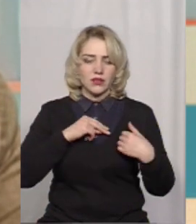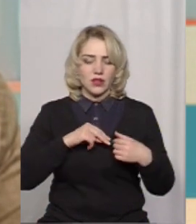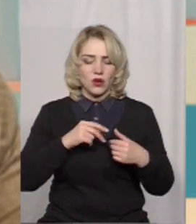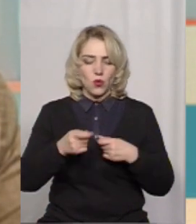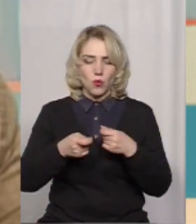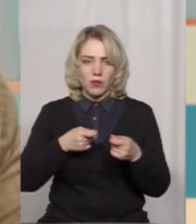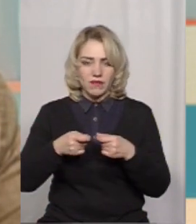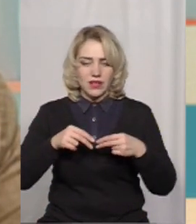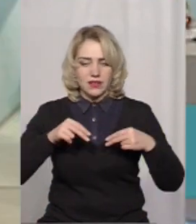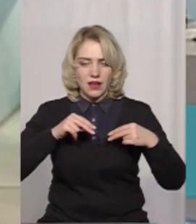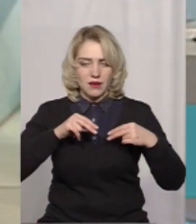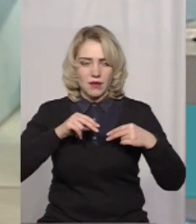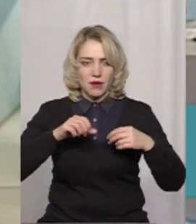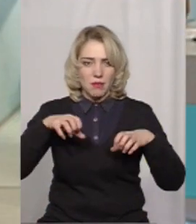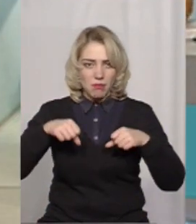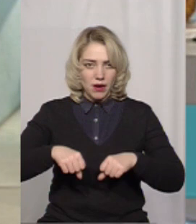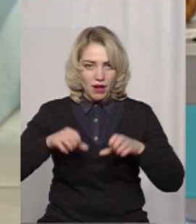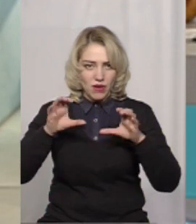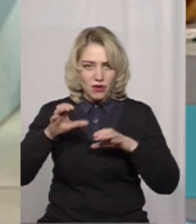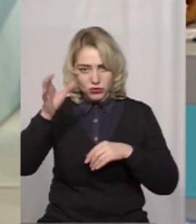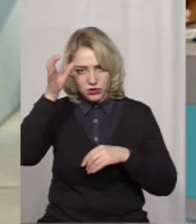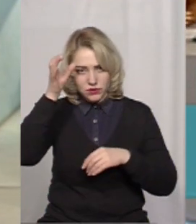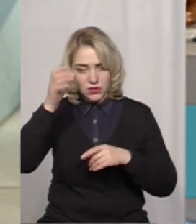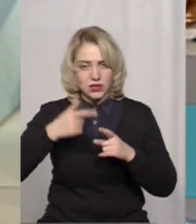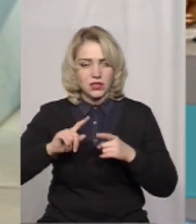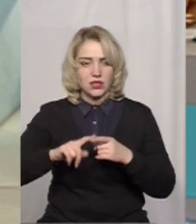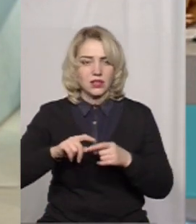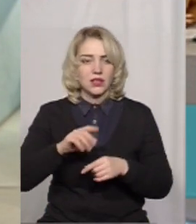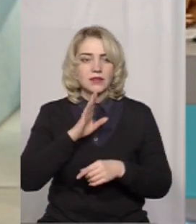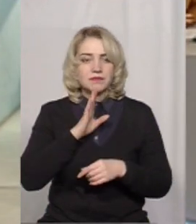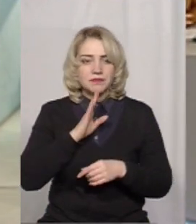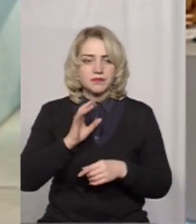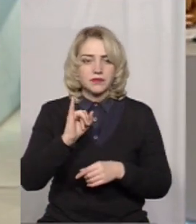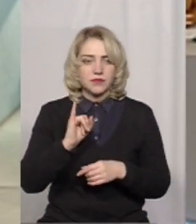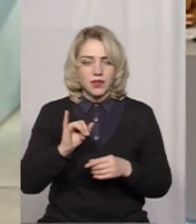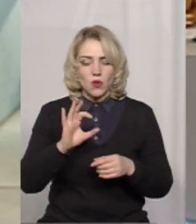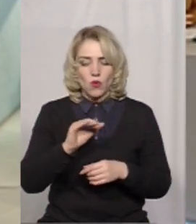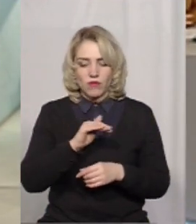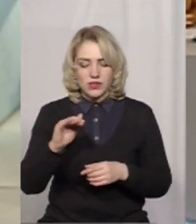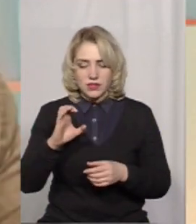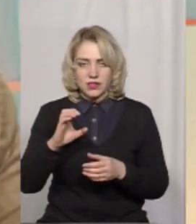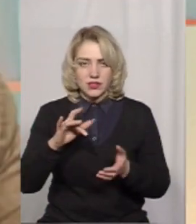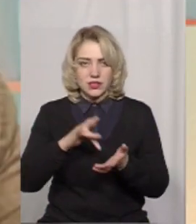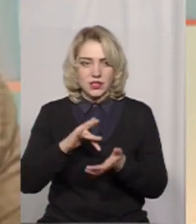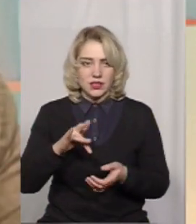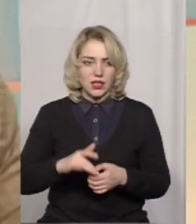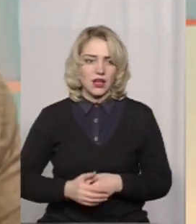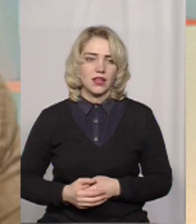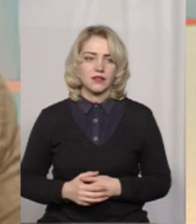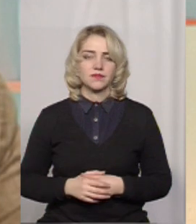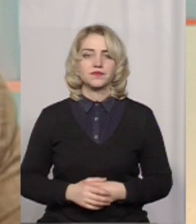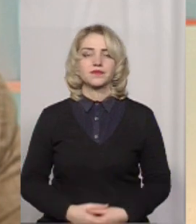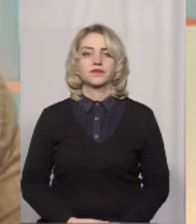управління та права Терещенко Тетяна Васильовна і від Київського офісу, нашого центрального офісу Діва